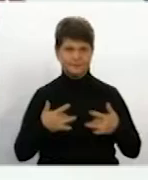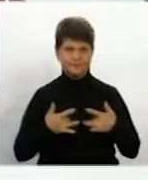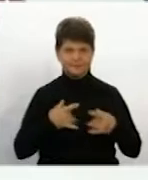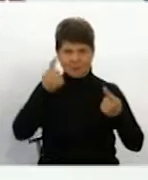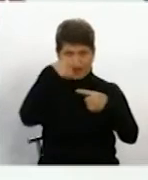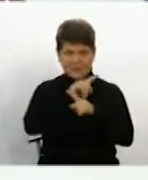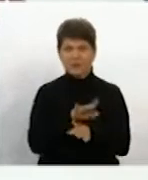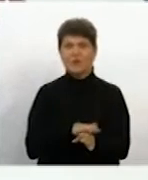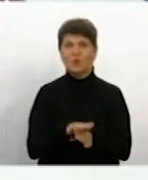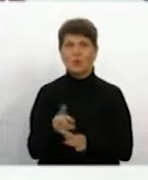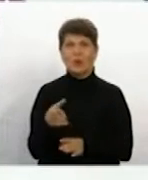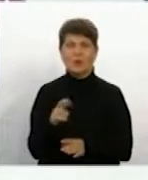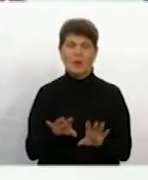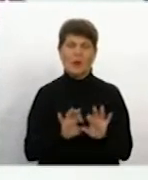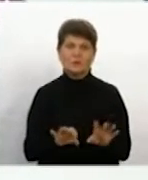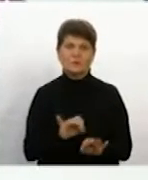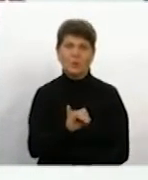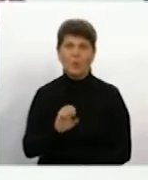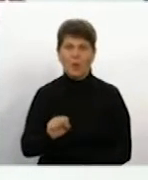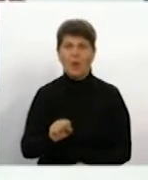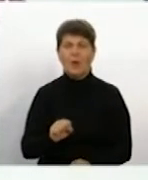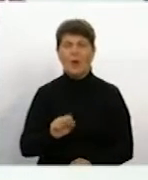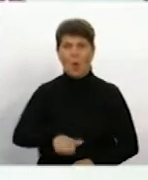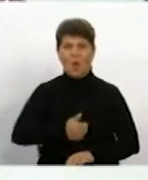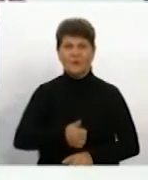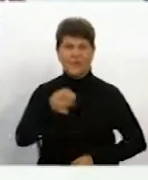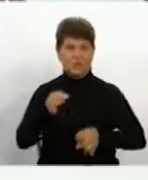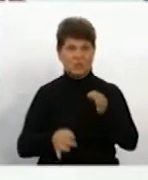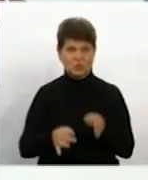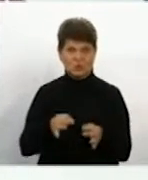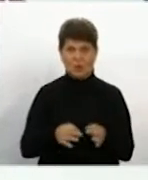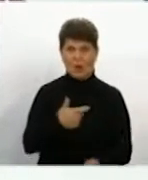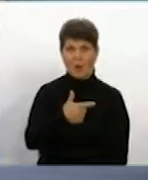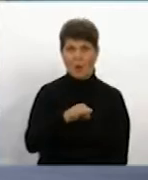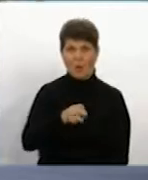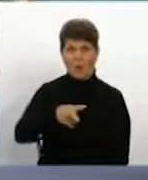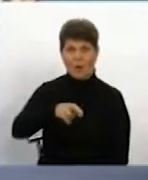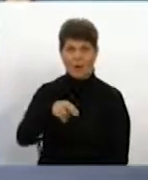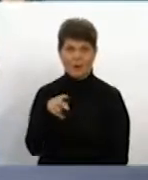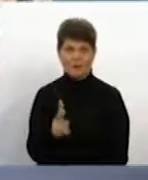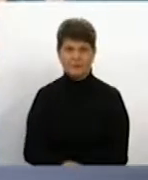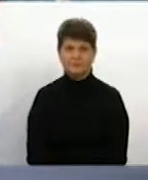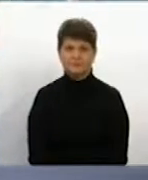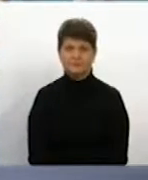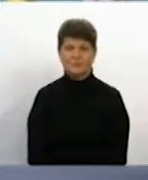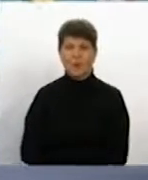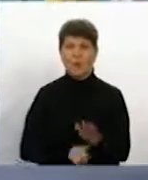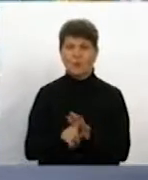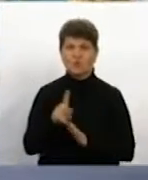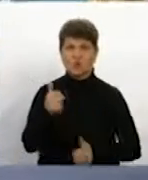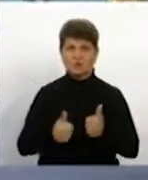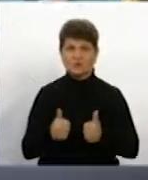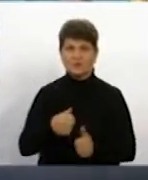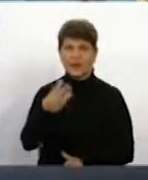техніка виконання. Розповів Суспільному головний суддя змагань Юрій Голяк. До початку змагань